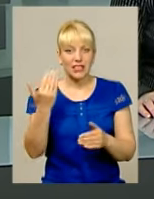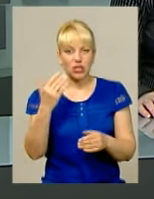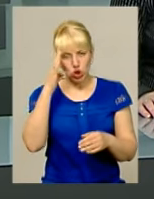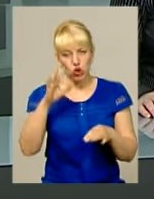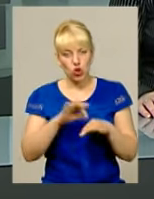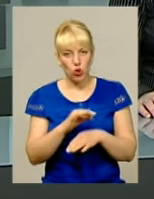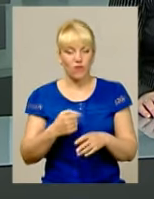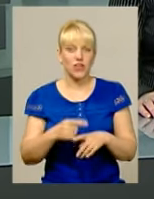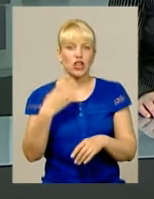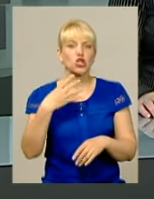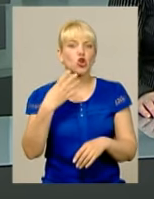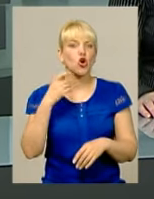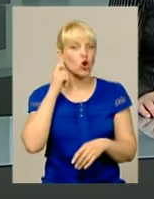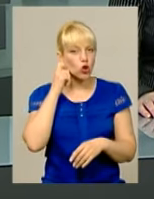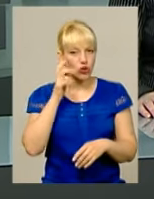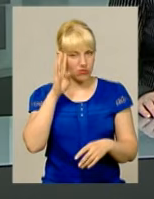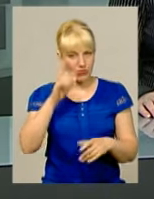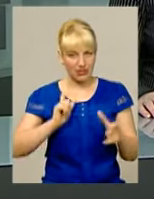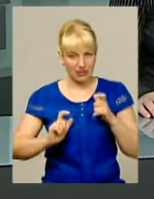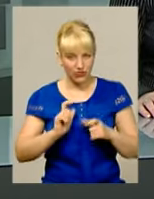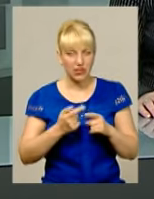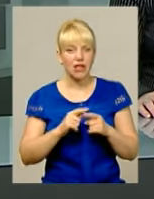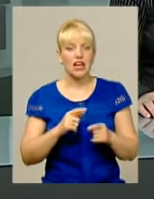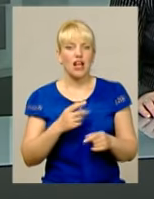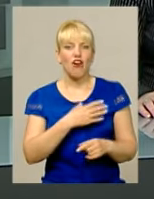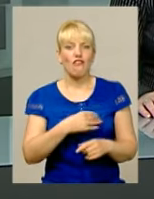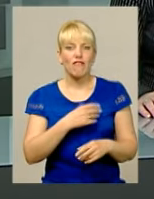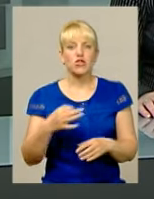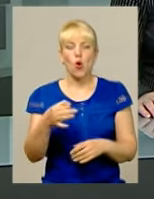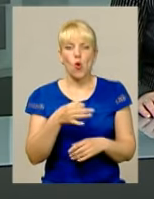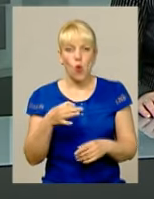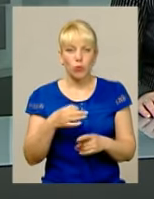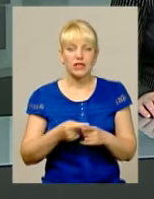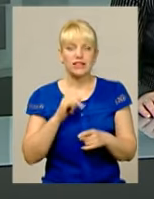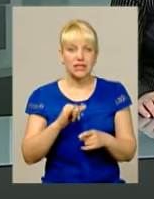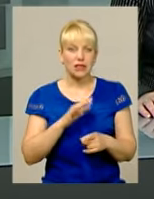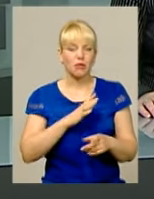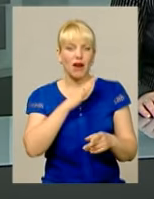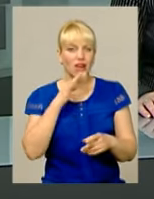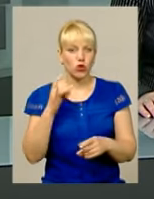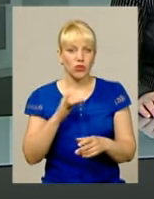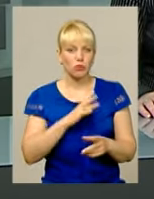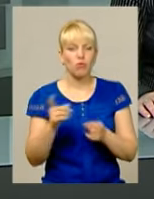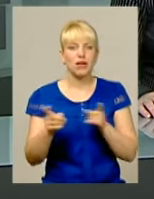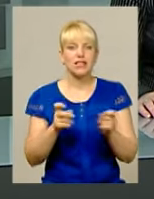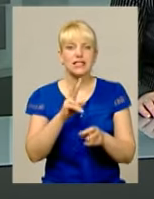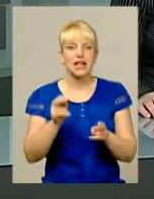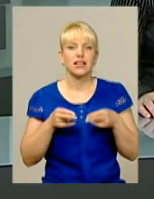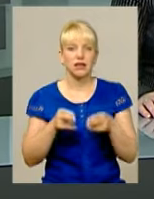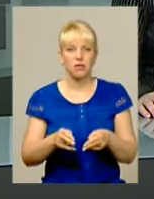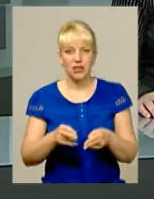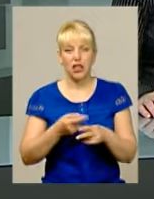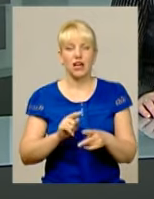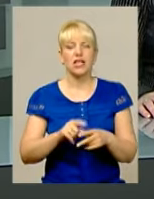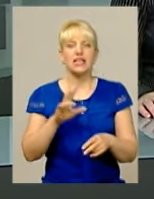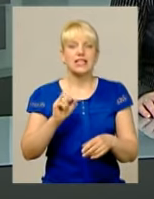швидко затримали Він родом із Львівської області Раніше неодноразово притягувався до кримінальної відповідальності і за розбої, крадіжки,